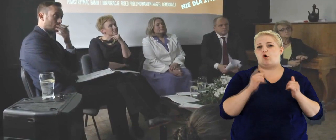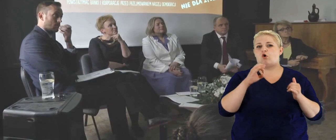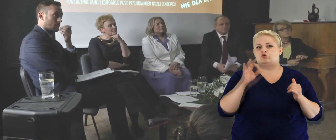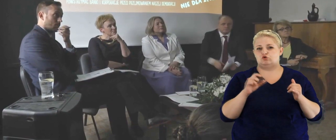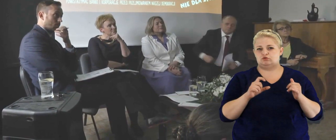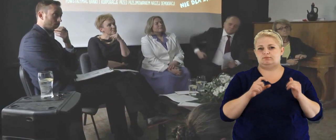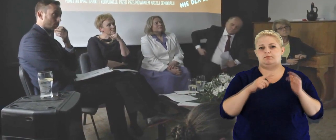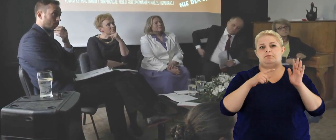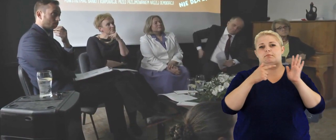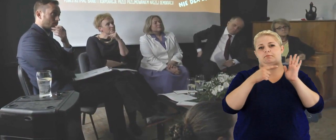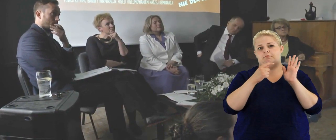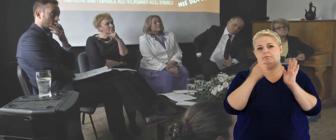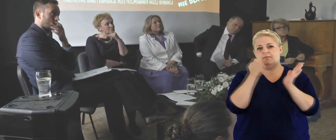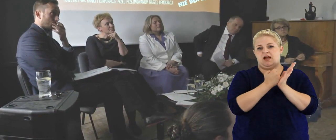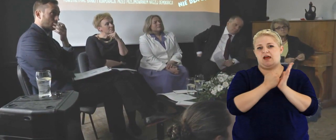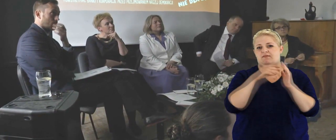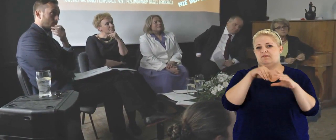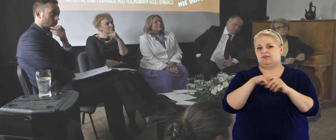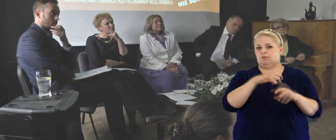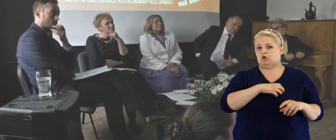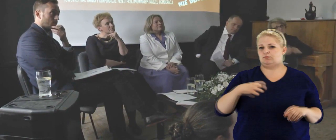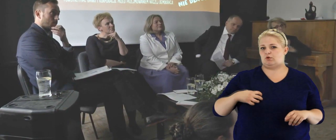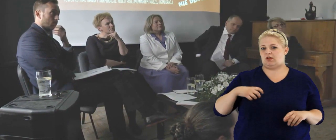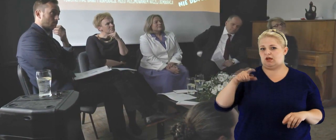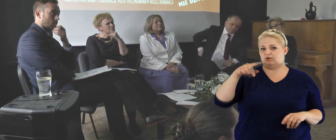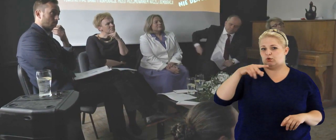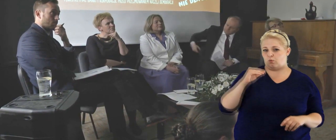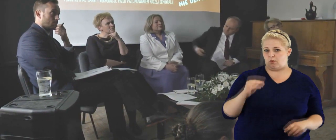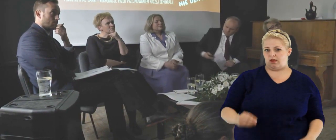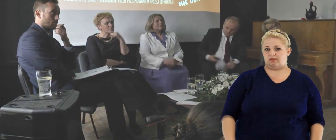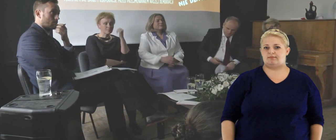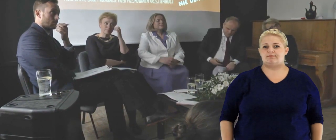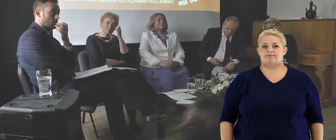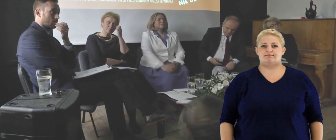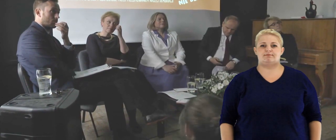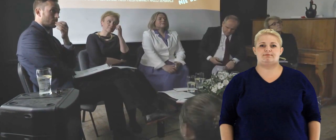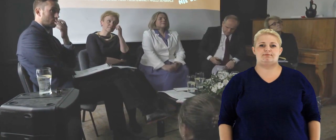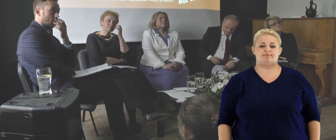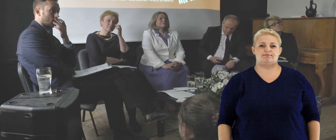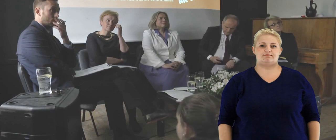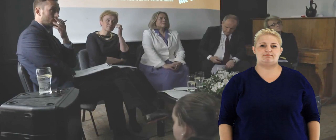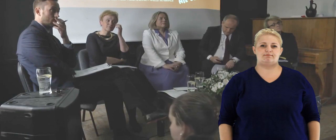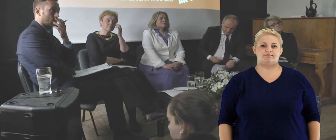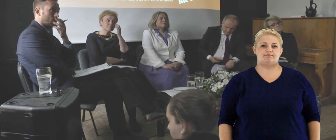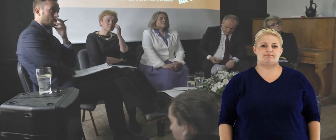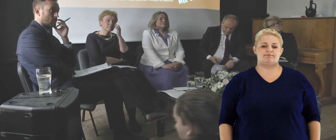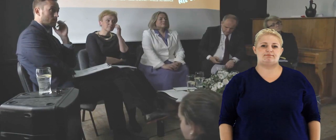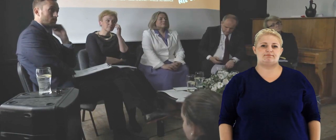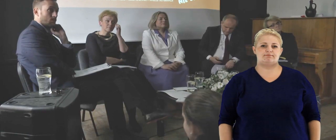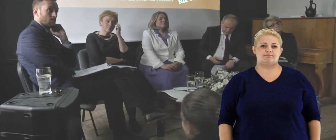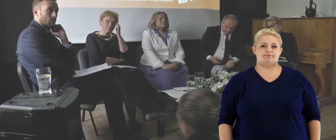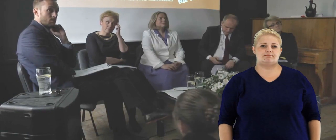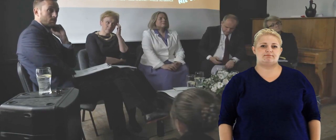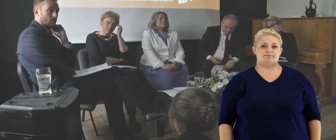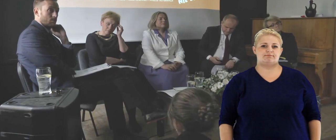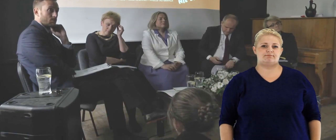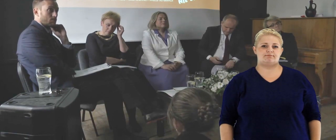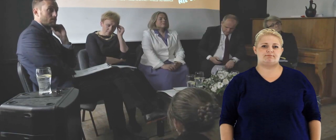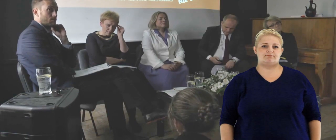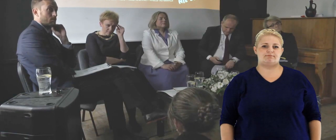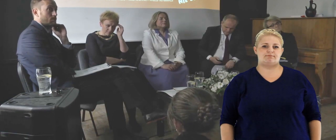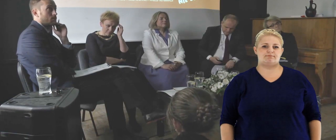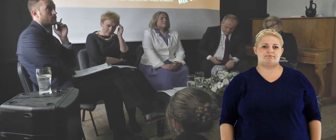prawa w tej strefie gospodarczej, tak, Unii